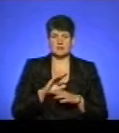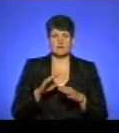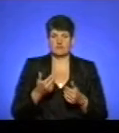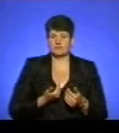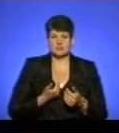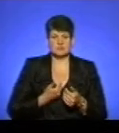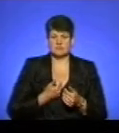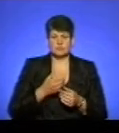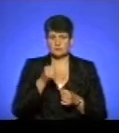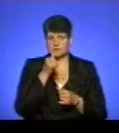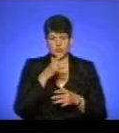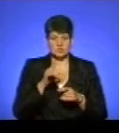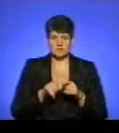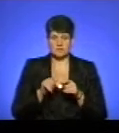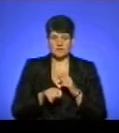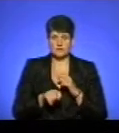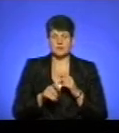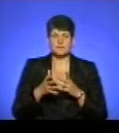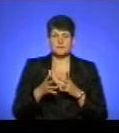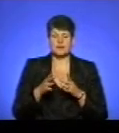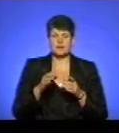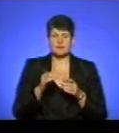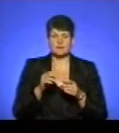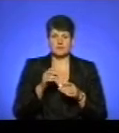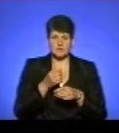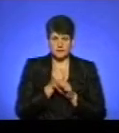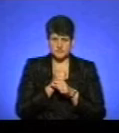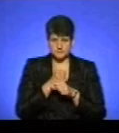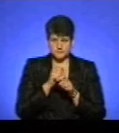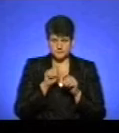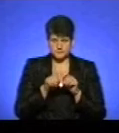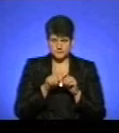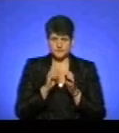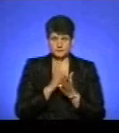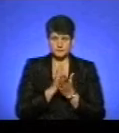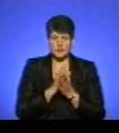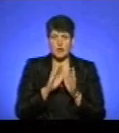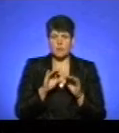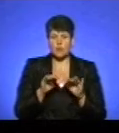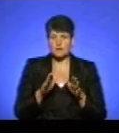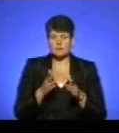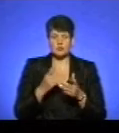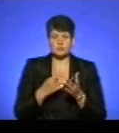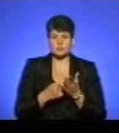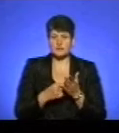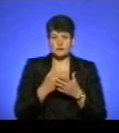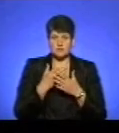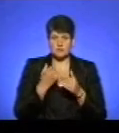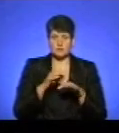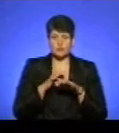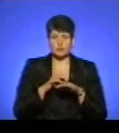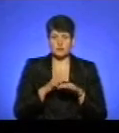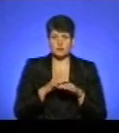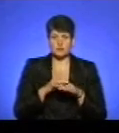методом мікроскопії, де люмінесентне, і потім, якщо не підтверджується, проводиться